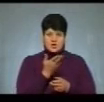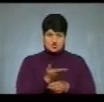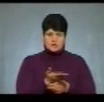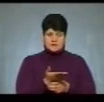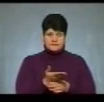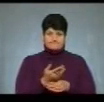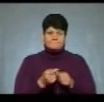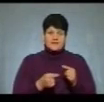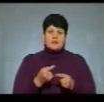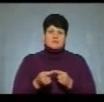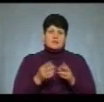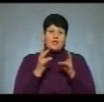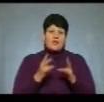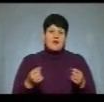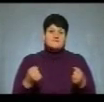наслідки аварії.